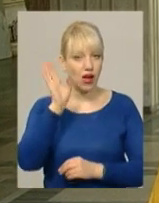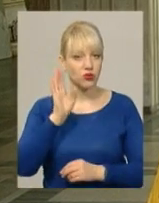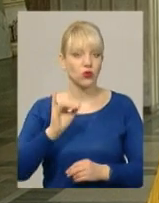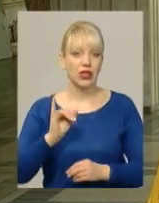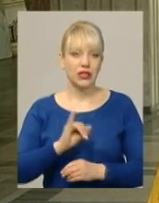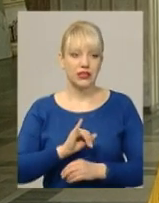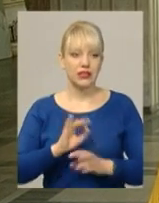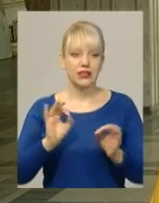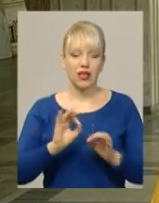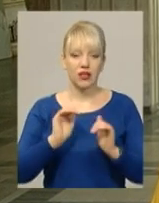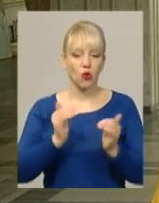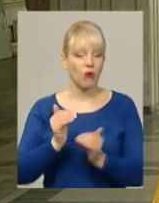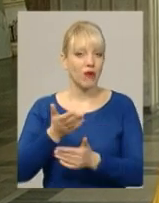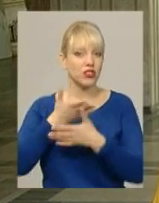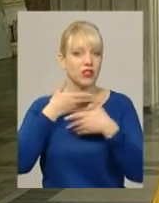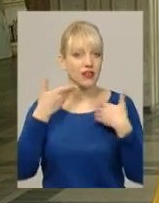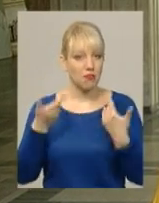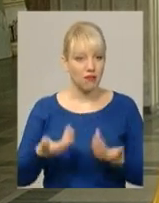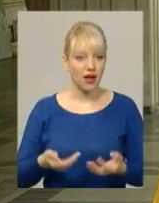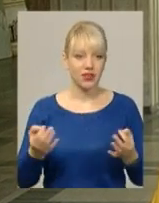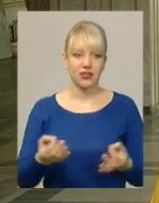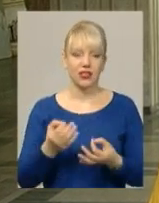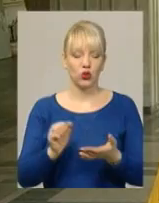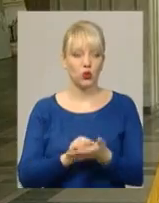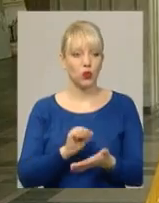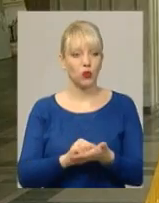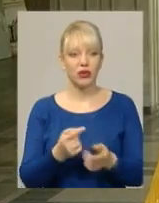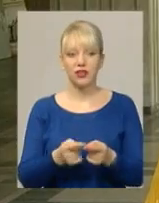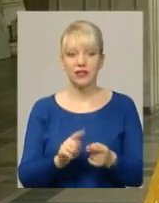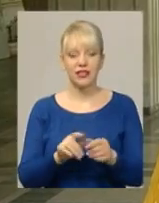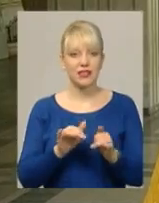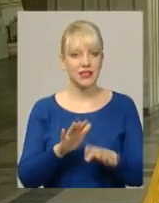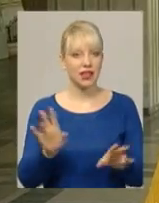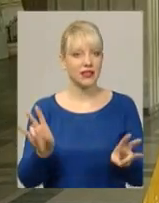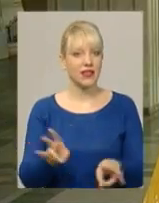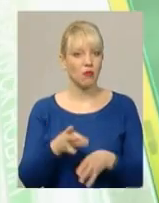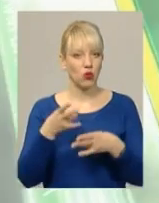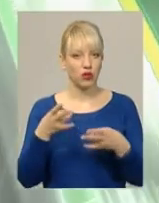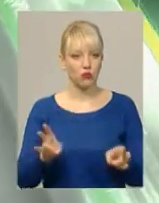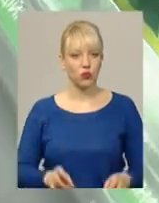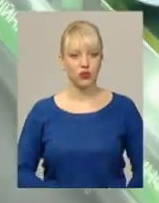Ніяких обмежень немає, ніяких документів цей захід не потребує.